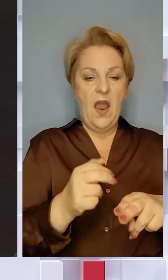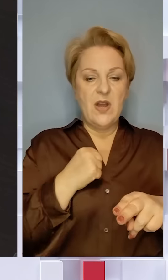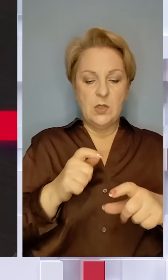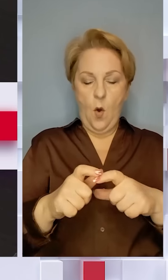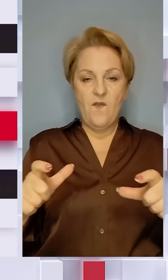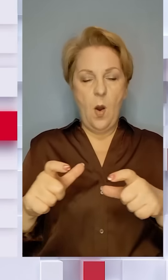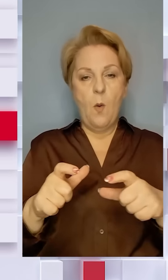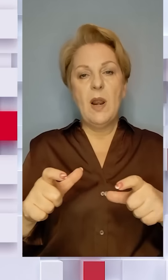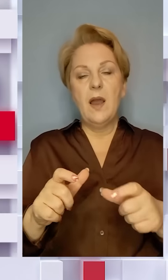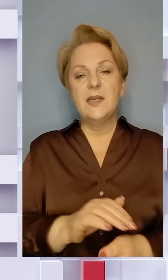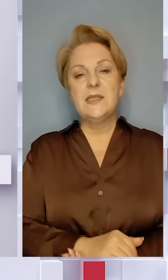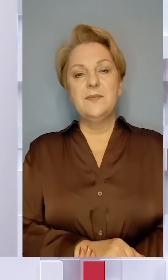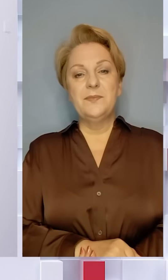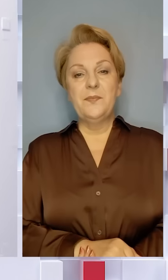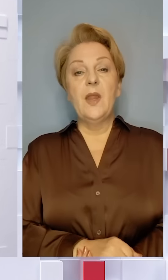облігації.